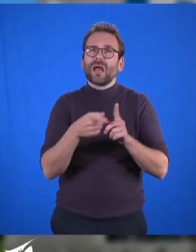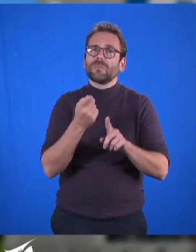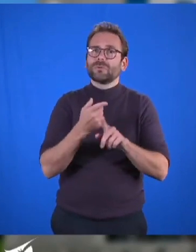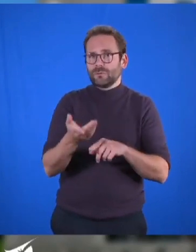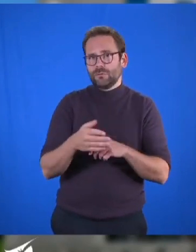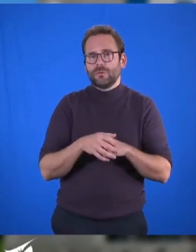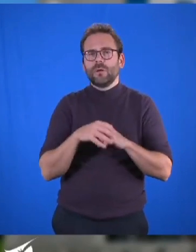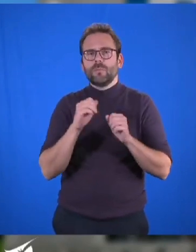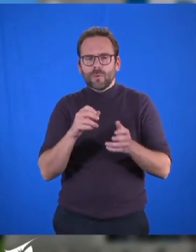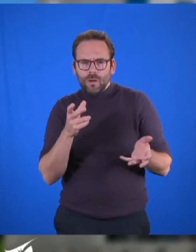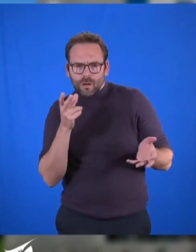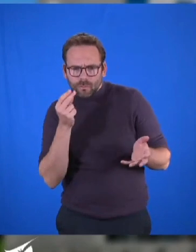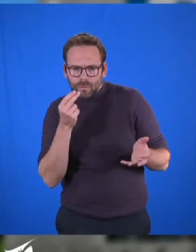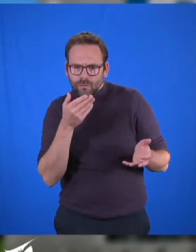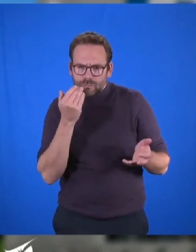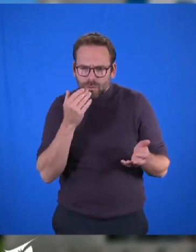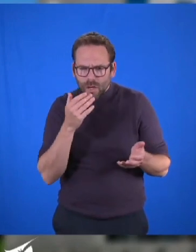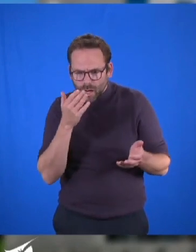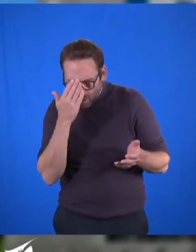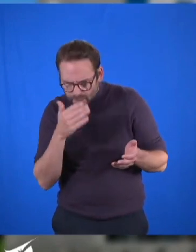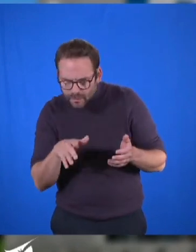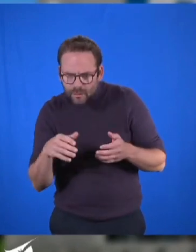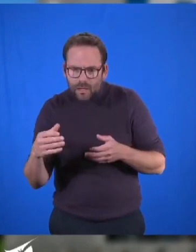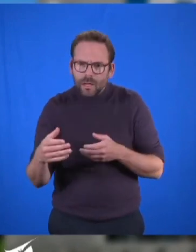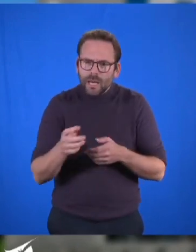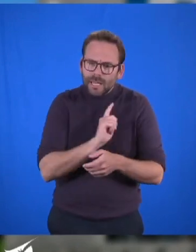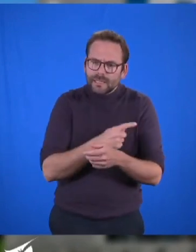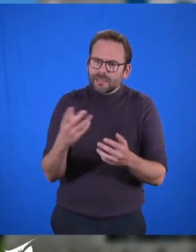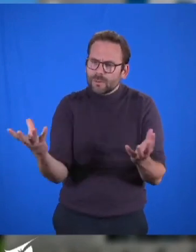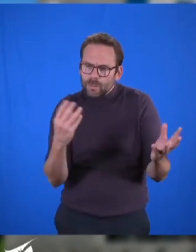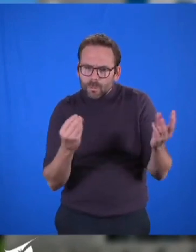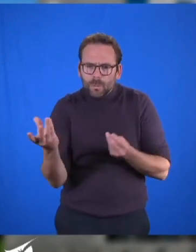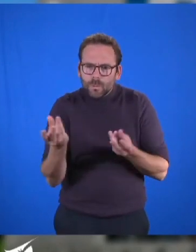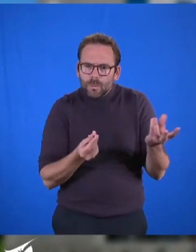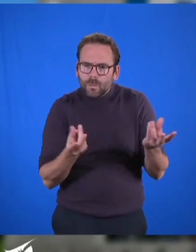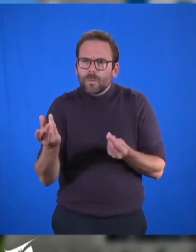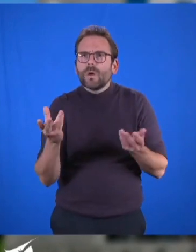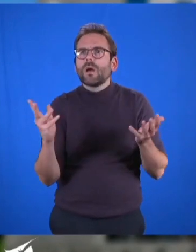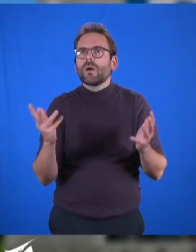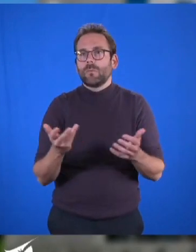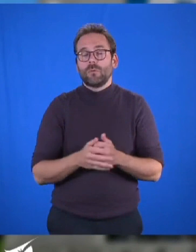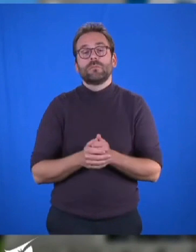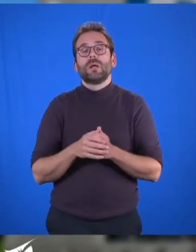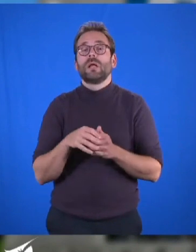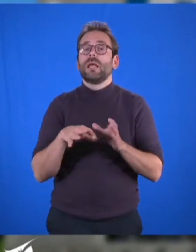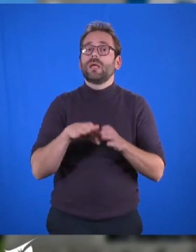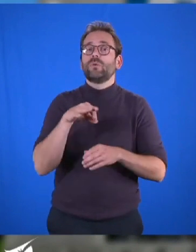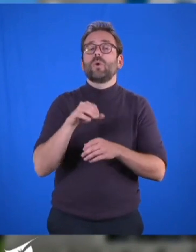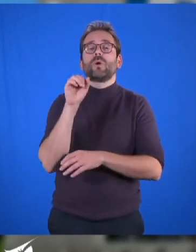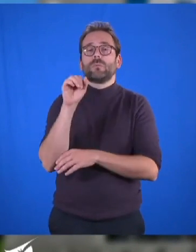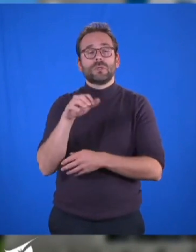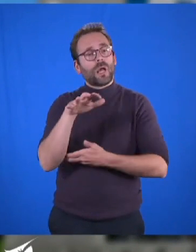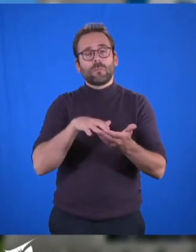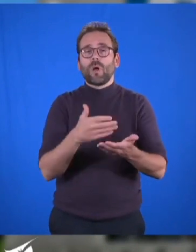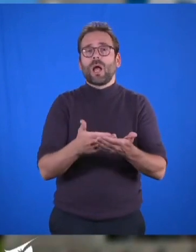Ils nous permettent de mieux connaître et comprendre les processus d'approvisionnement énergétique de notre métropole. Le groupe des élus communistes prend acte de ces